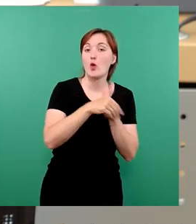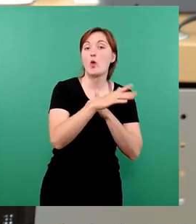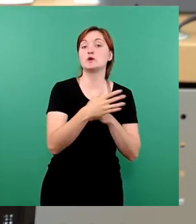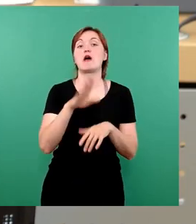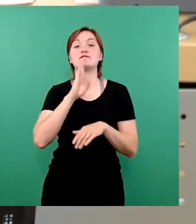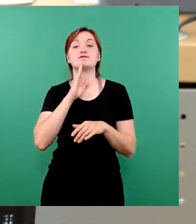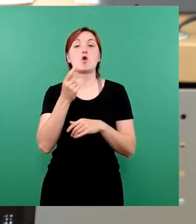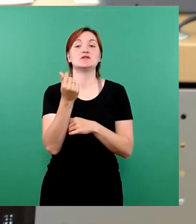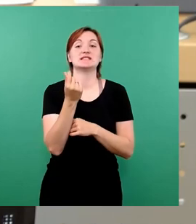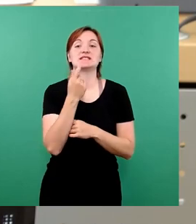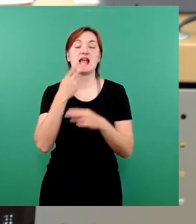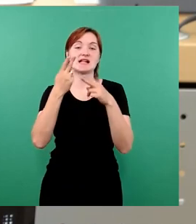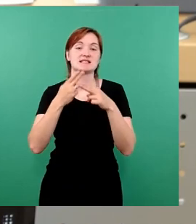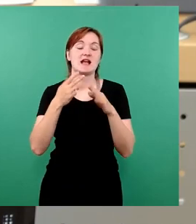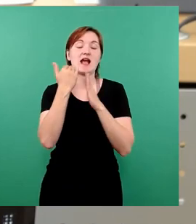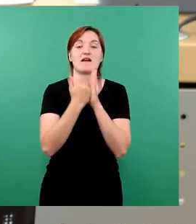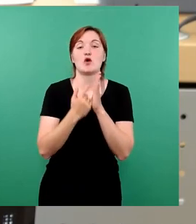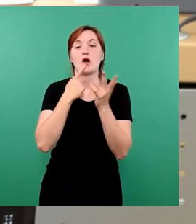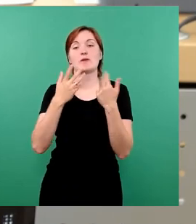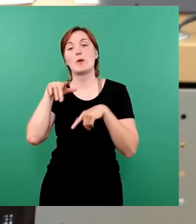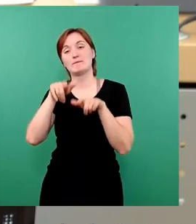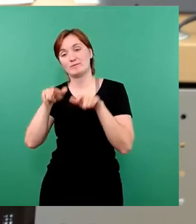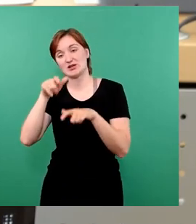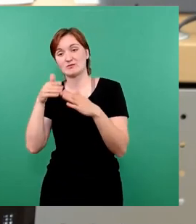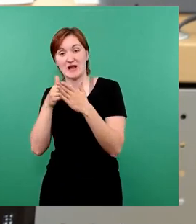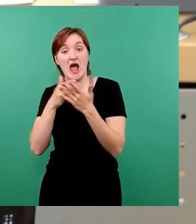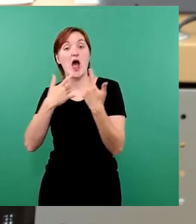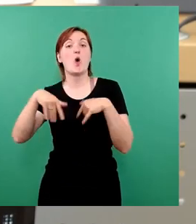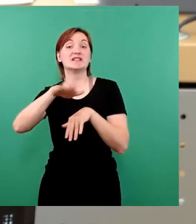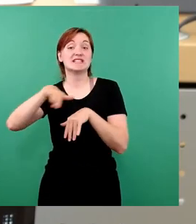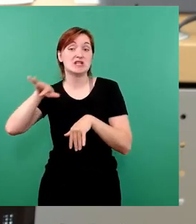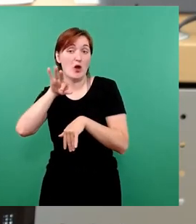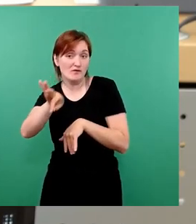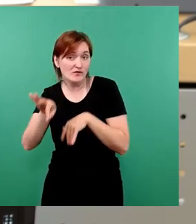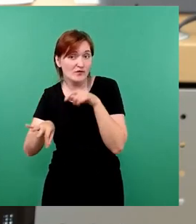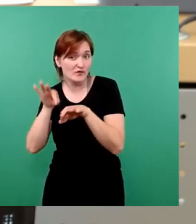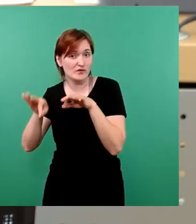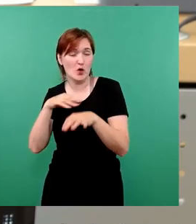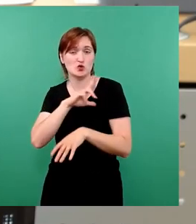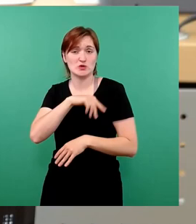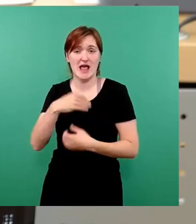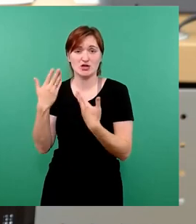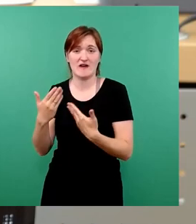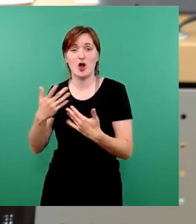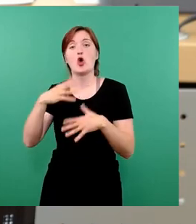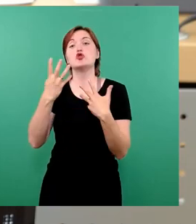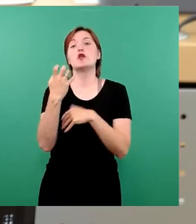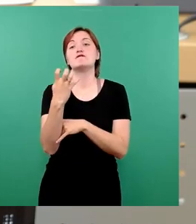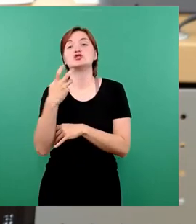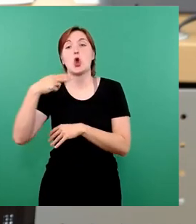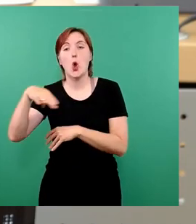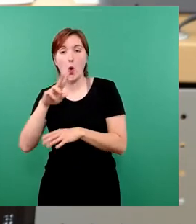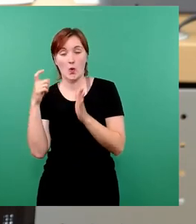Bundesteilhabegesetz für Menschen mit Handicap, Bildung und Teilhabe für Kinder aus sozial schweren Familien, 49 Euro Ticket für die Nutzung des öffentlichen Nahverkehrs.